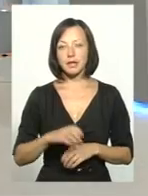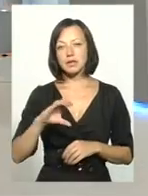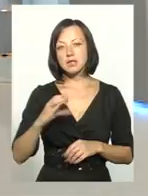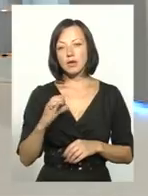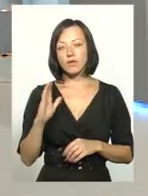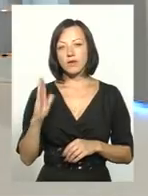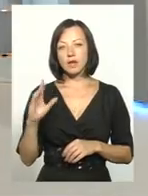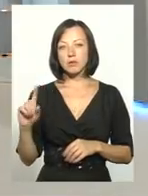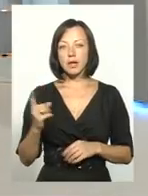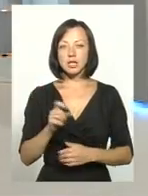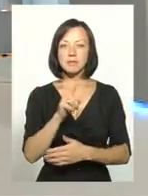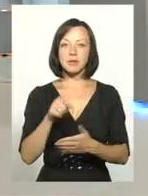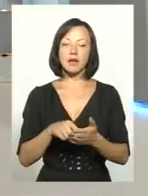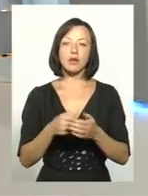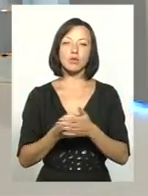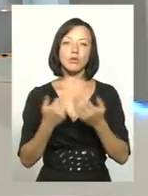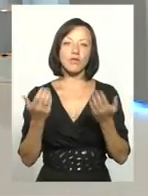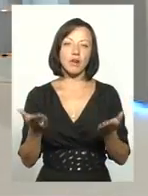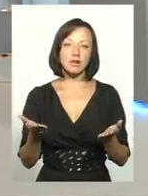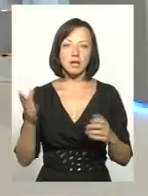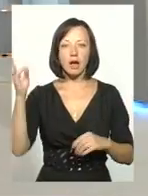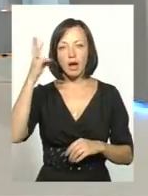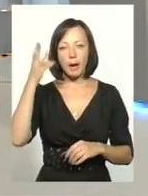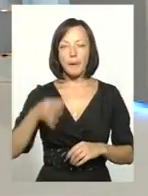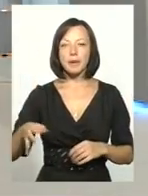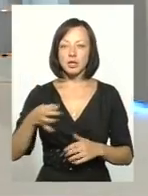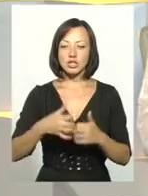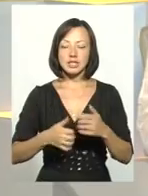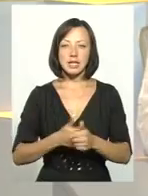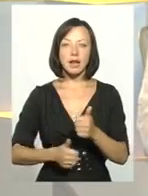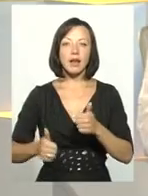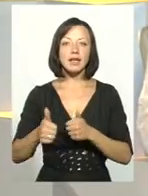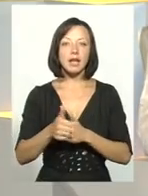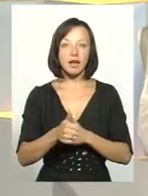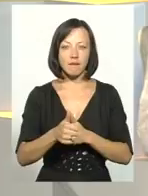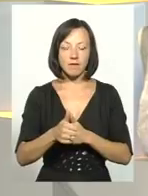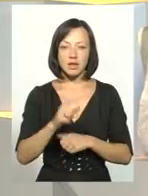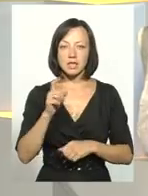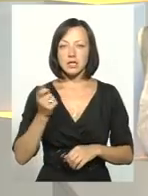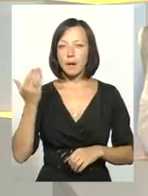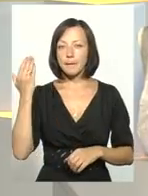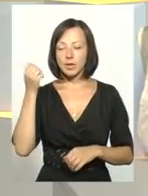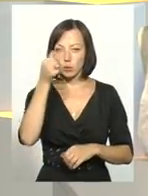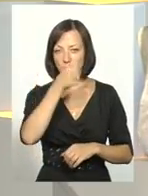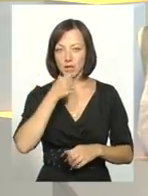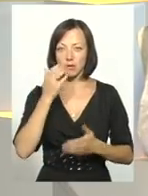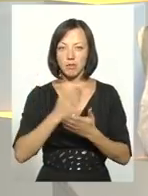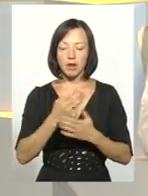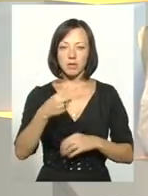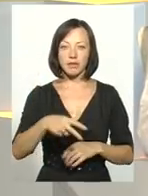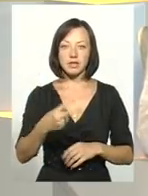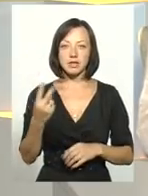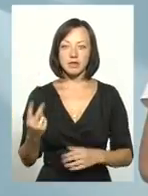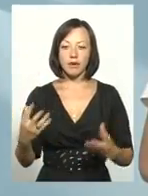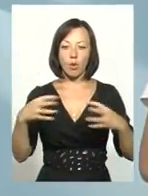Віталійович, перше запитання все-таки до вас. Хмельниччина серед лідерів. За минулий рік маємо 22